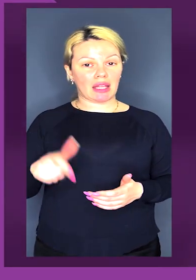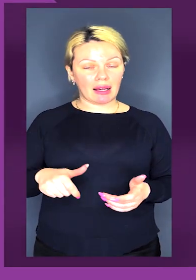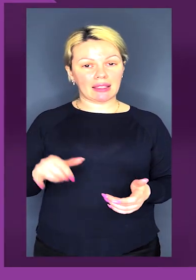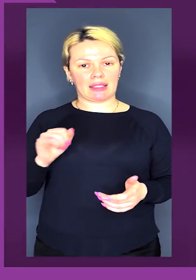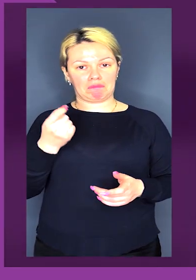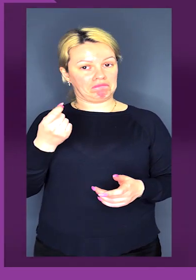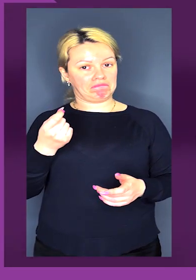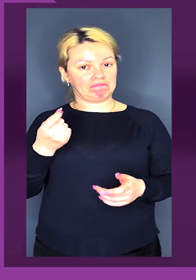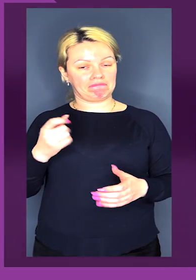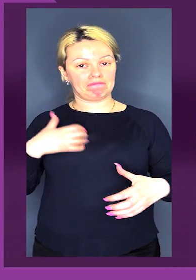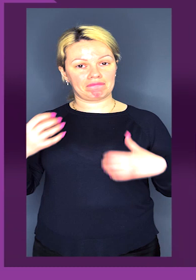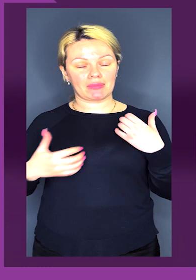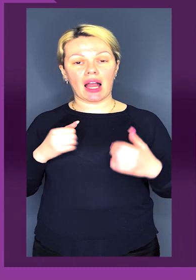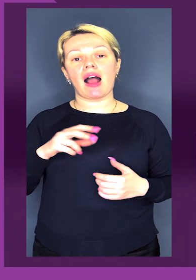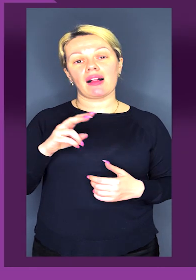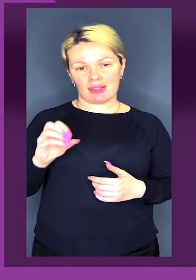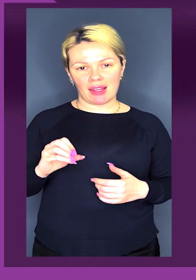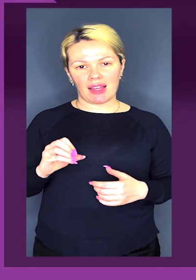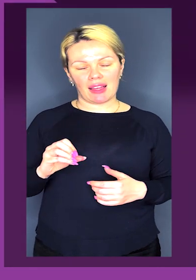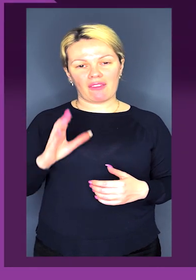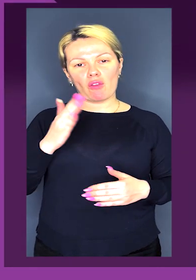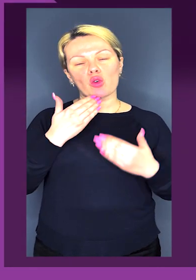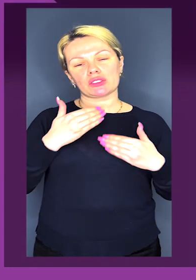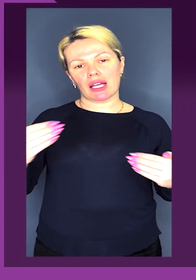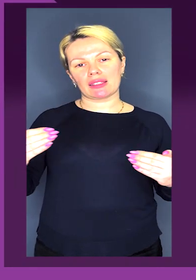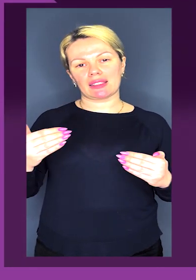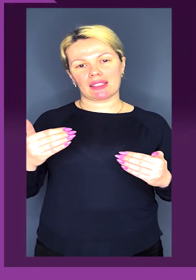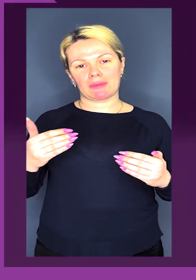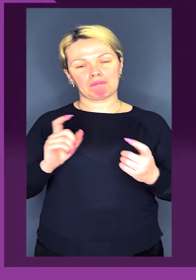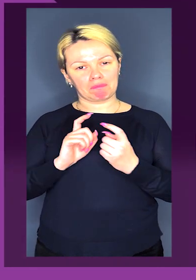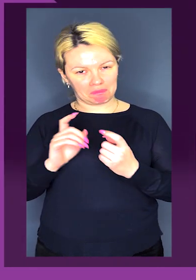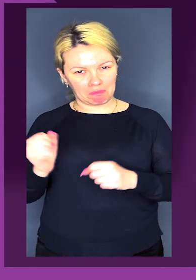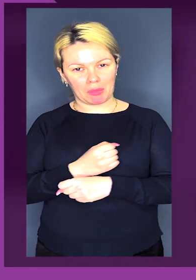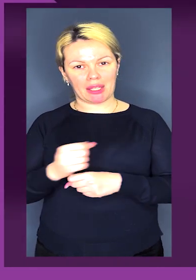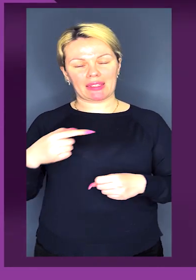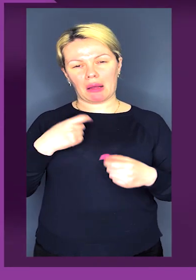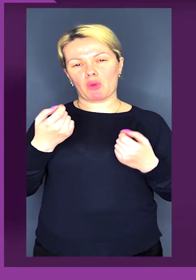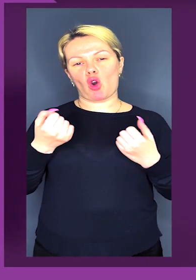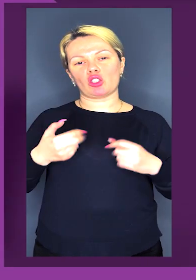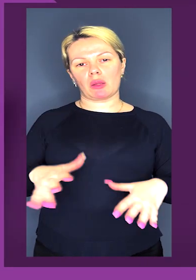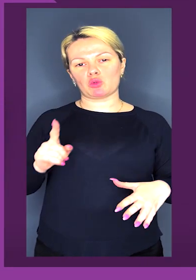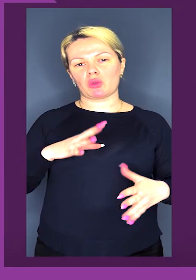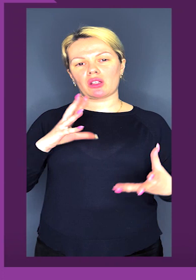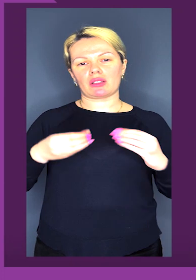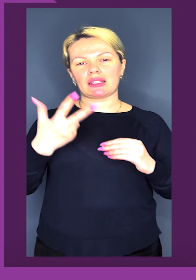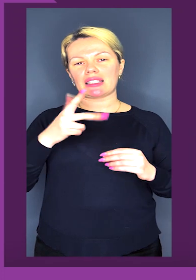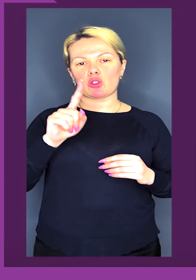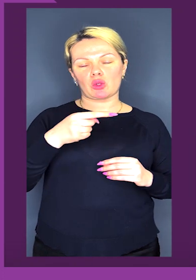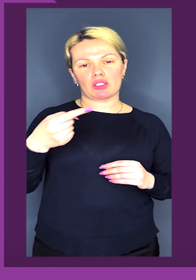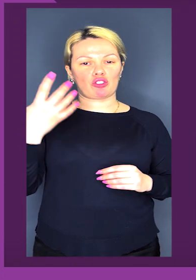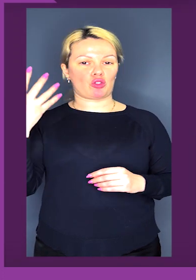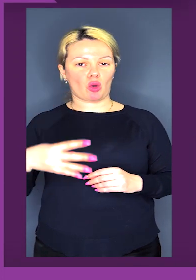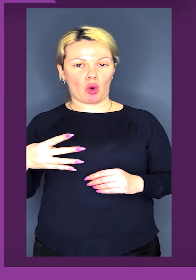Тому ми так трошечки піднапряглись, але десь в останній бій я так розслабилась, тому що рахунок був 31